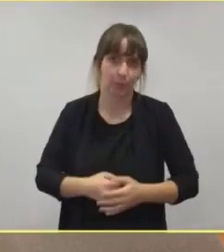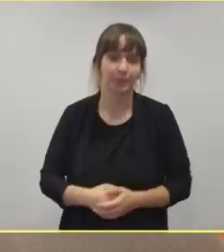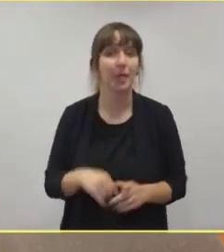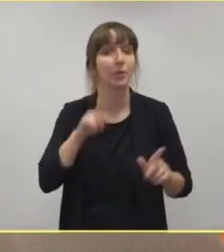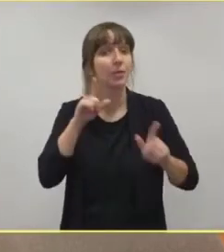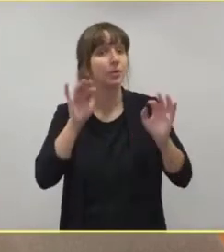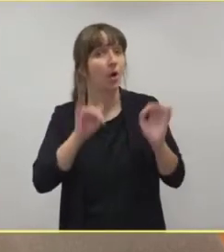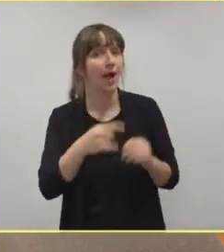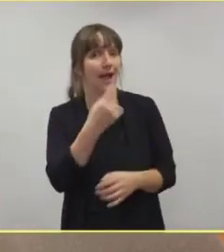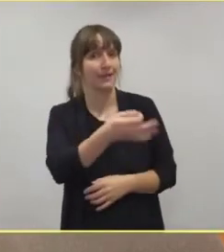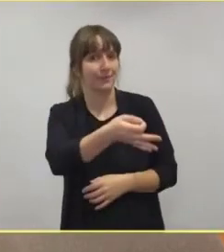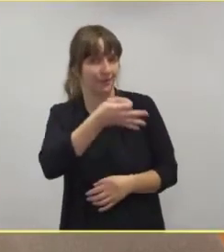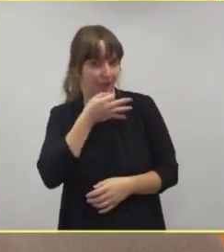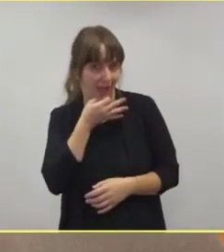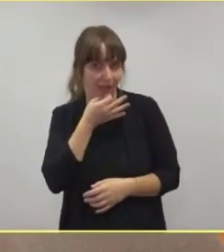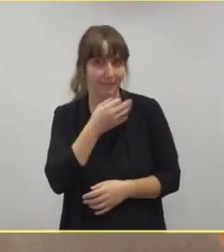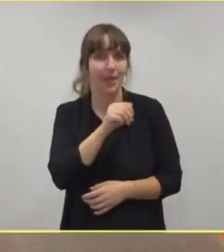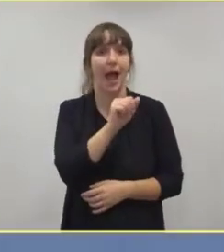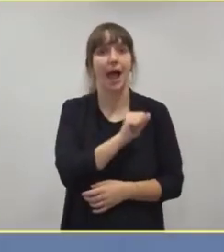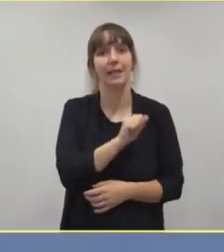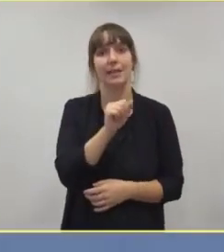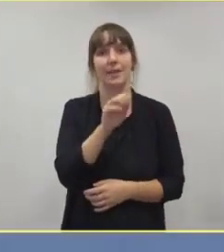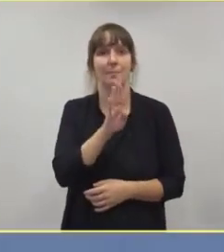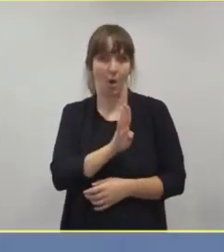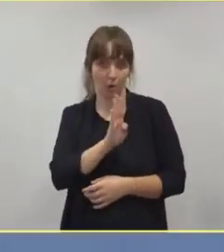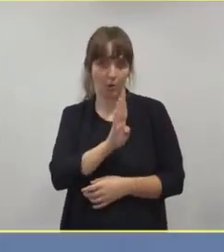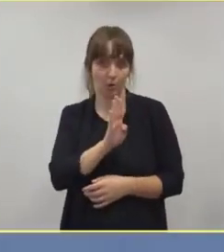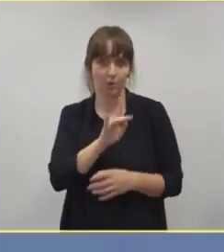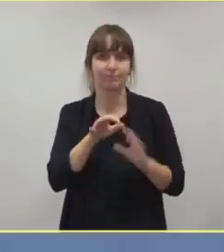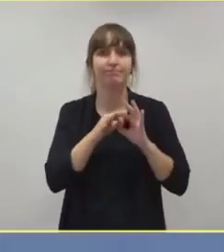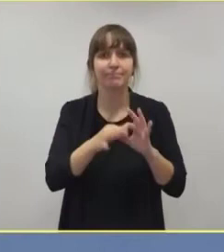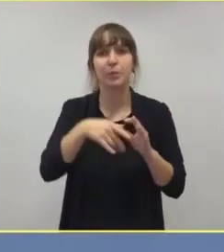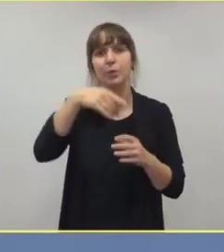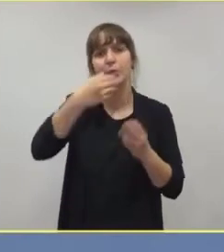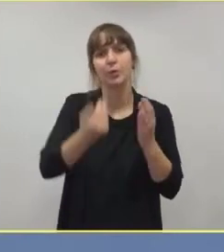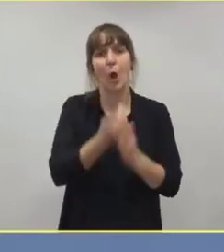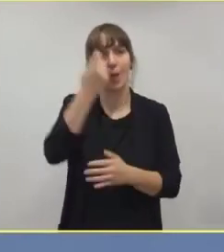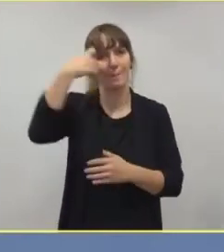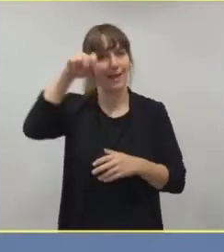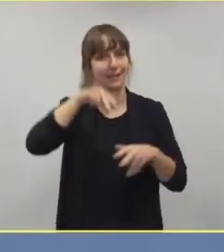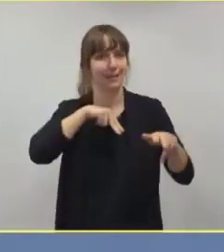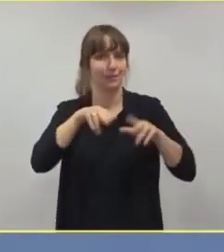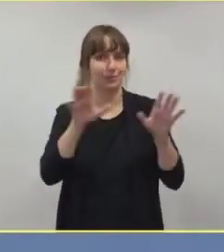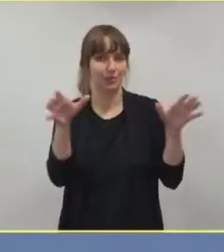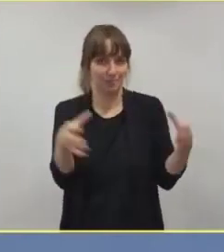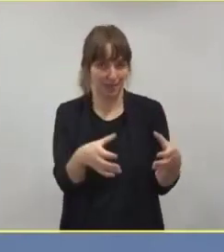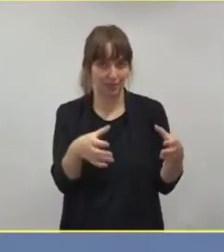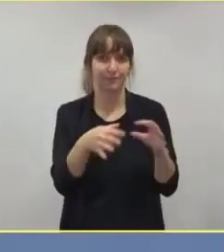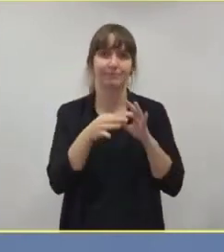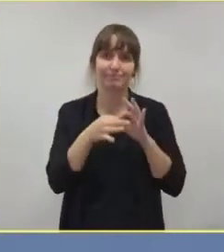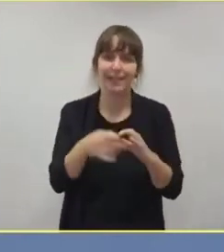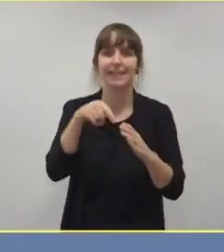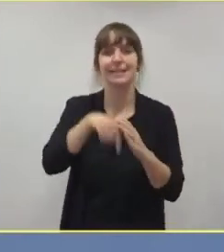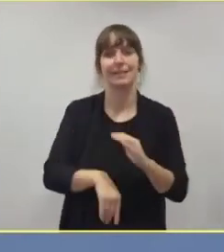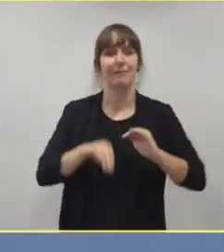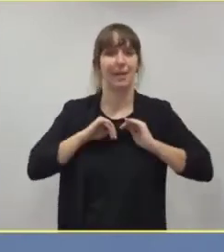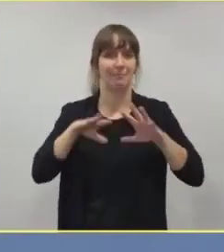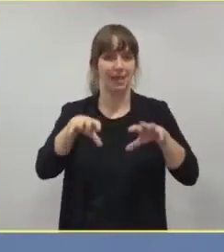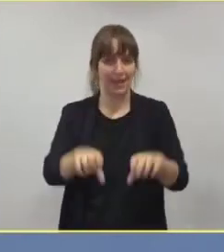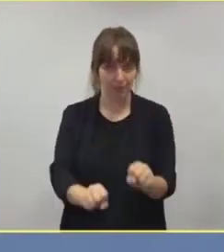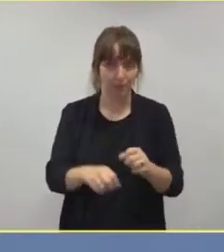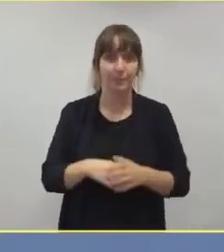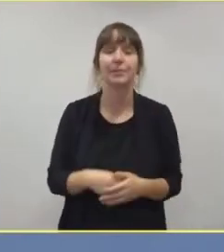Frage von André Bocho von der Neuen Berliner Redaktionsgemeinschaft. Zur Belegung der Intensivbetten spielen bei der Belegung der